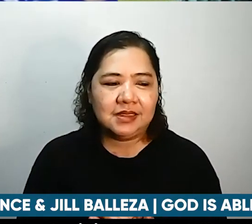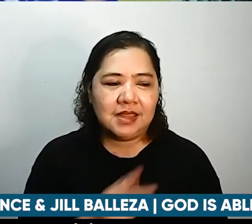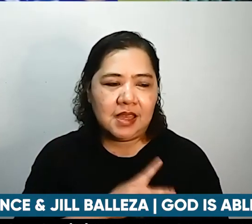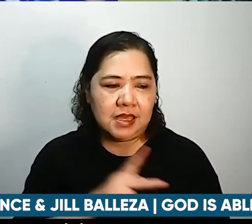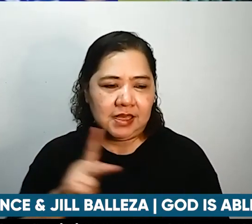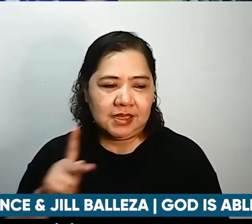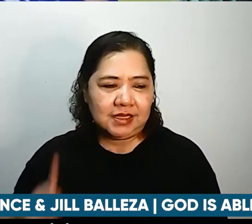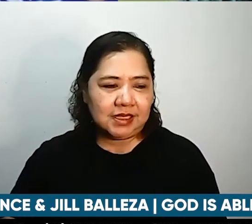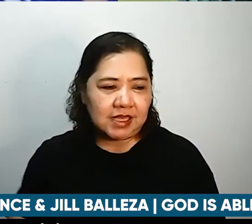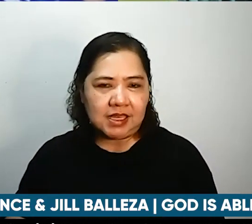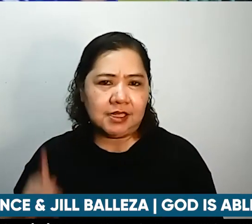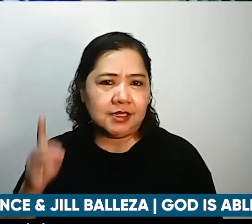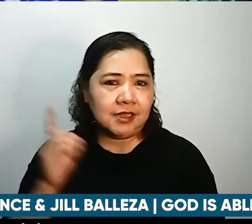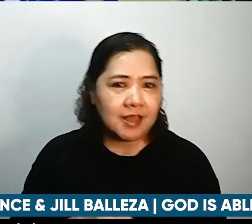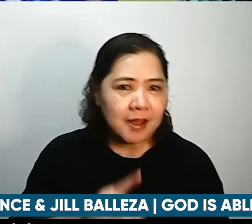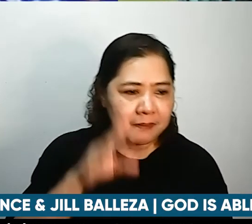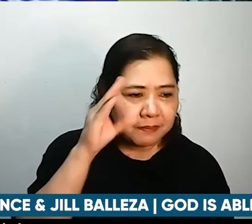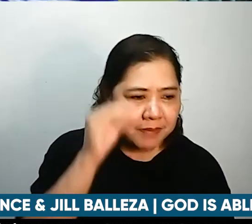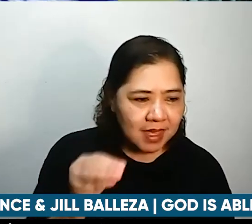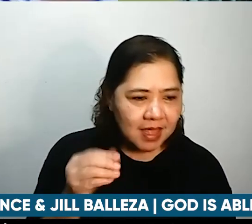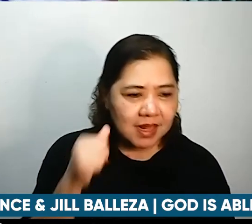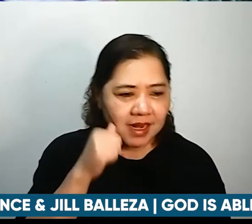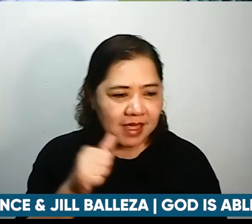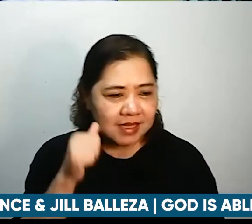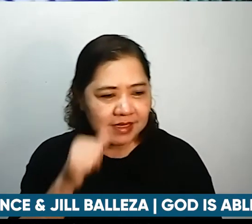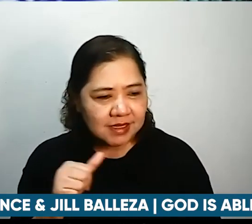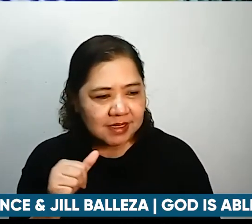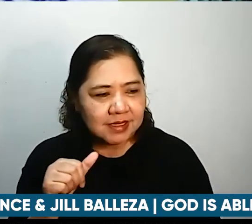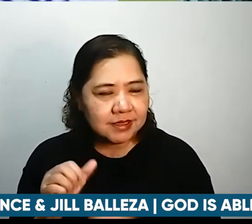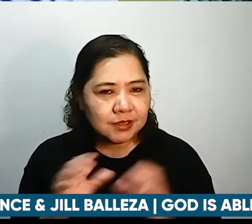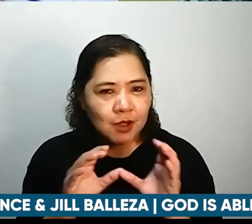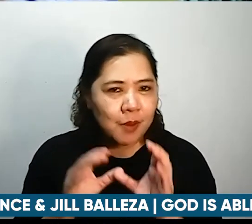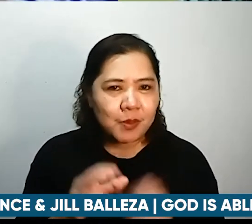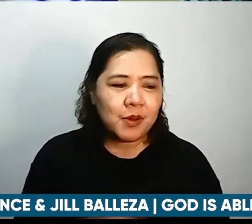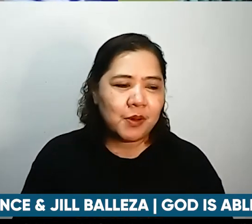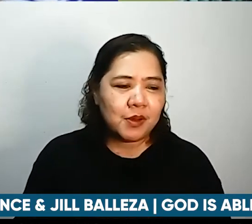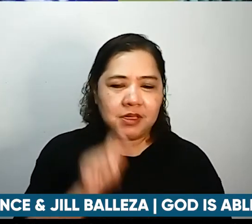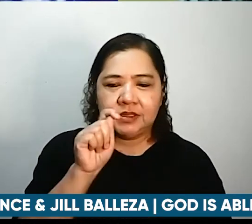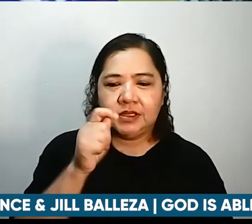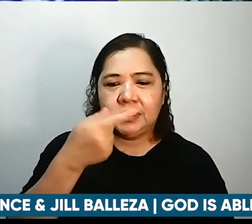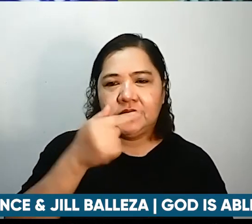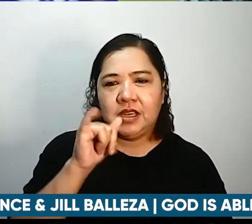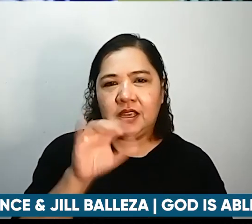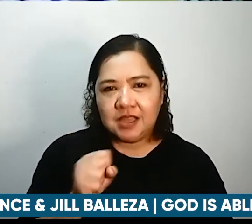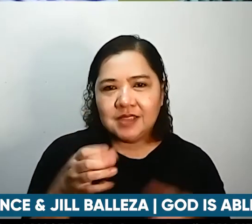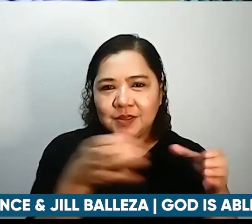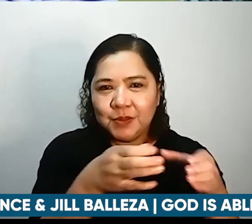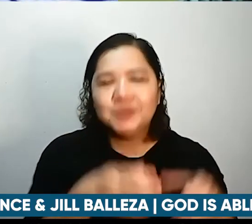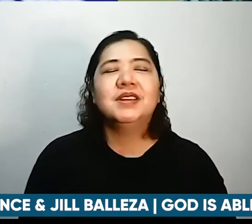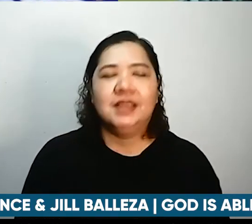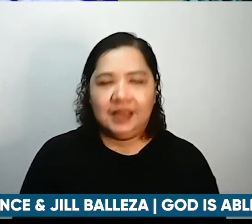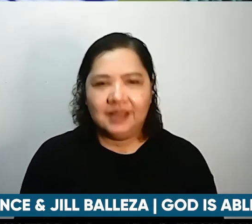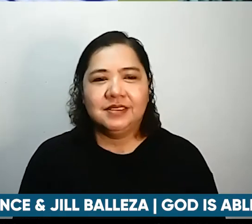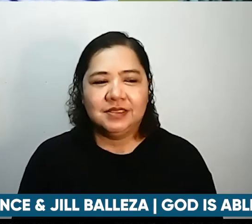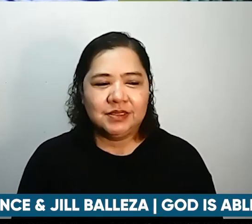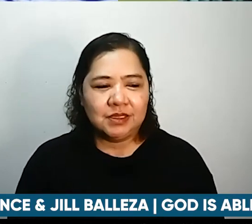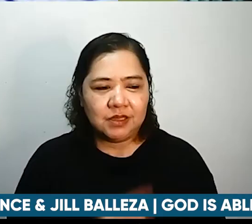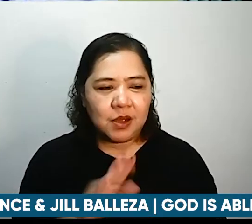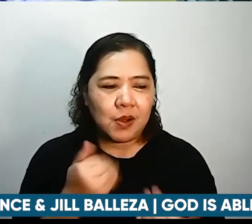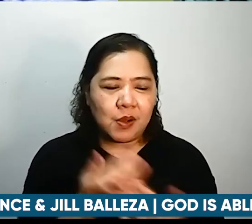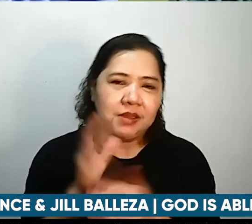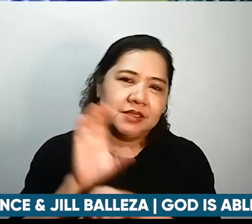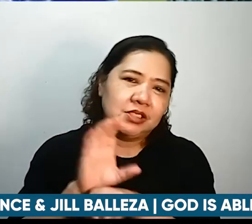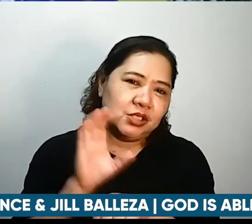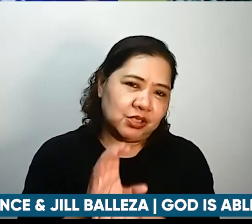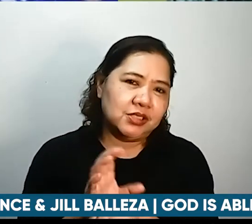ladies kingdom couples PGIS Hello po ayan and lahat ng mga ka-churchmate